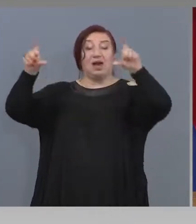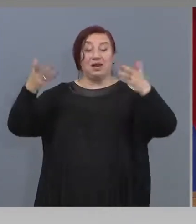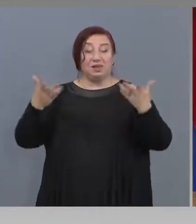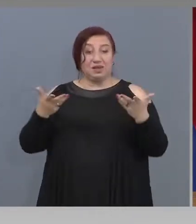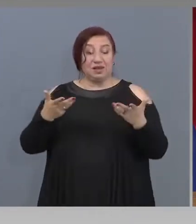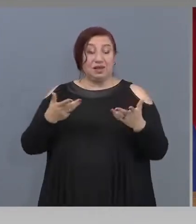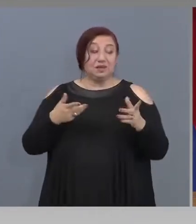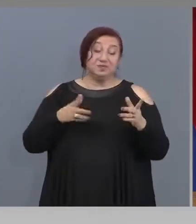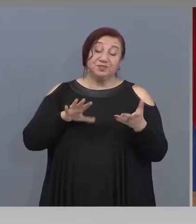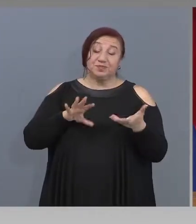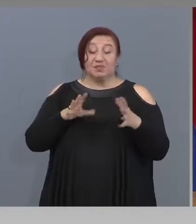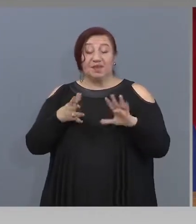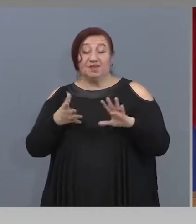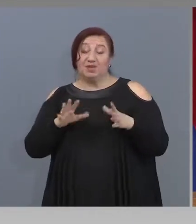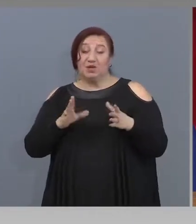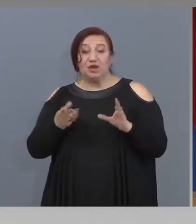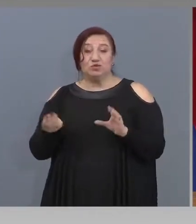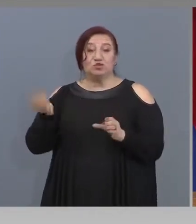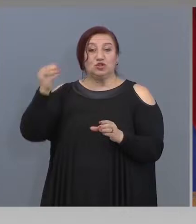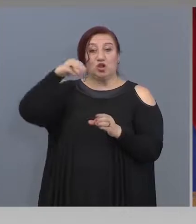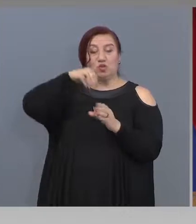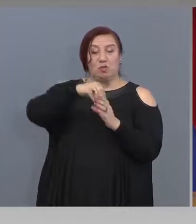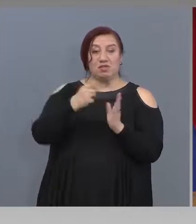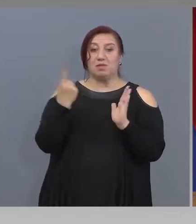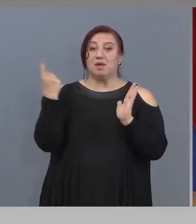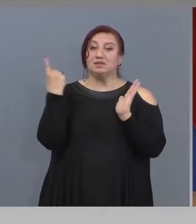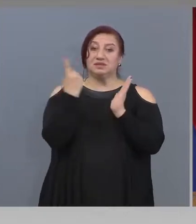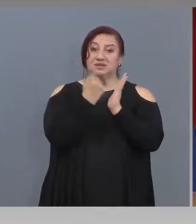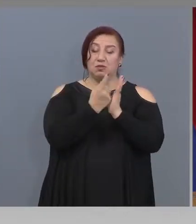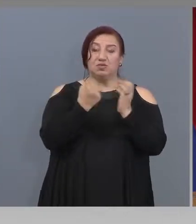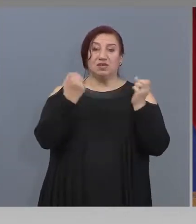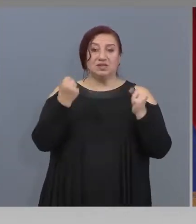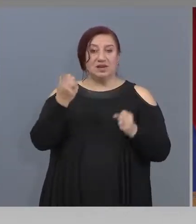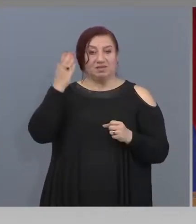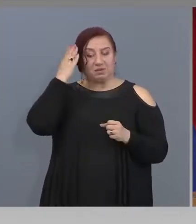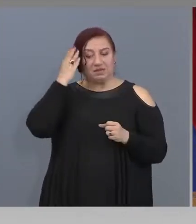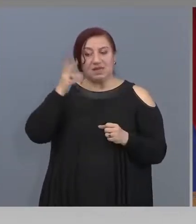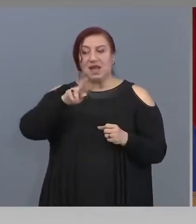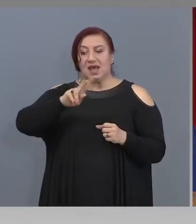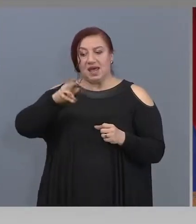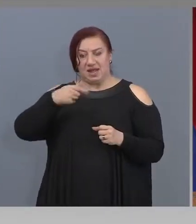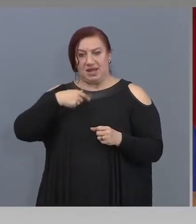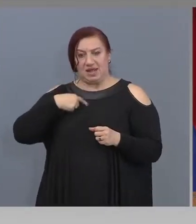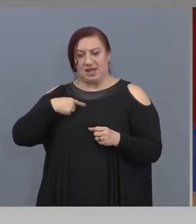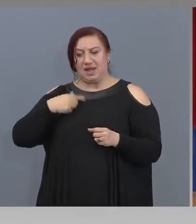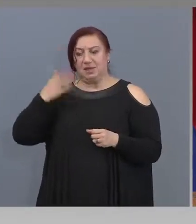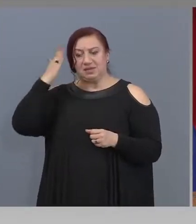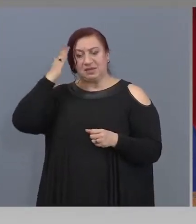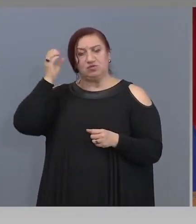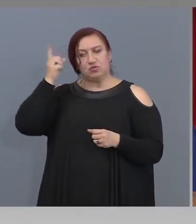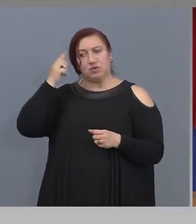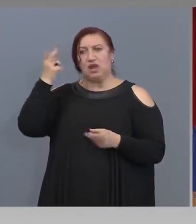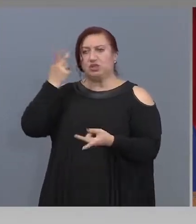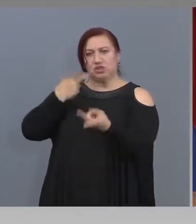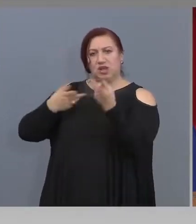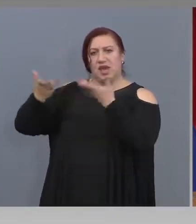Вероятно ще се допълни за повета на здравения министр или ние от културата ще се разберем с господина Наниев.